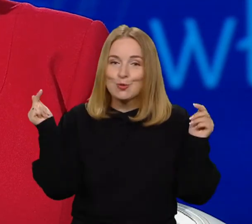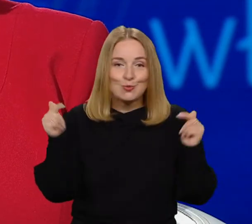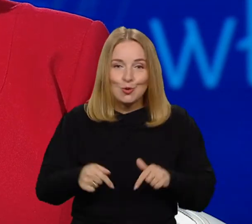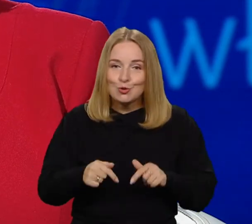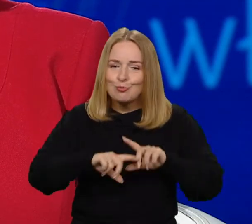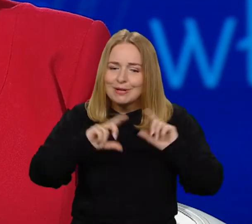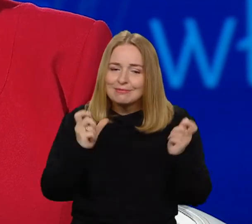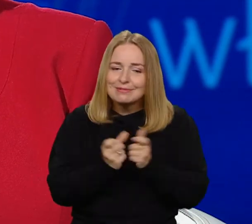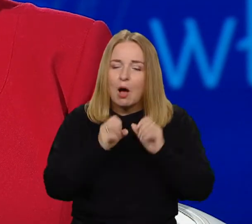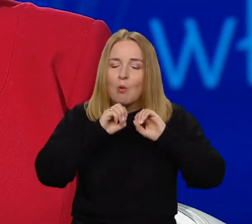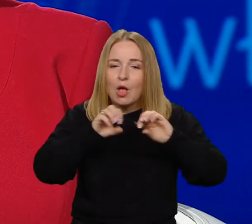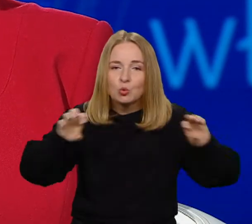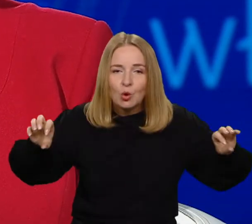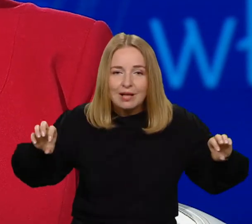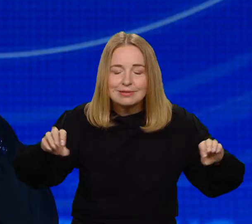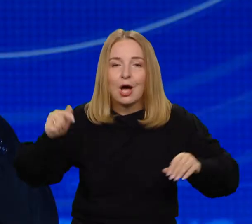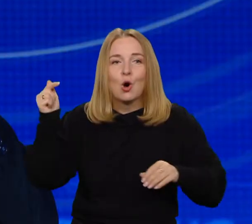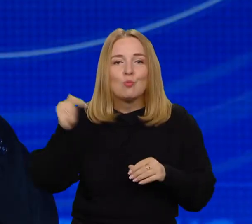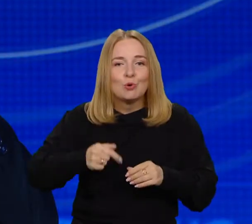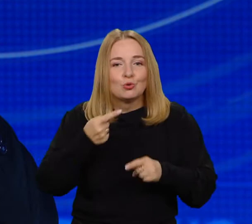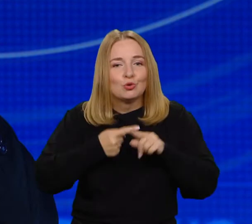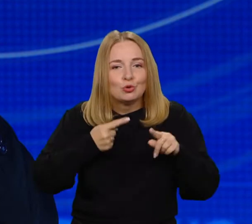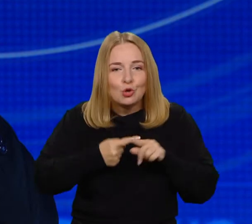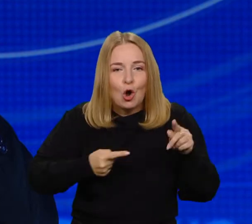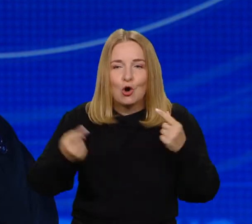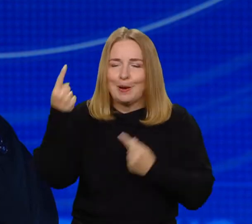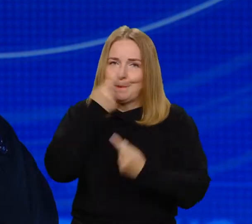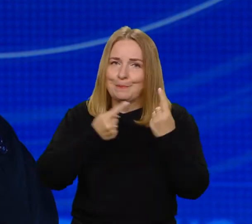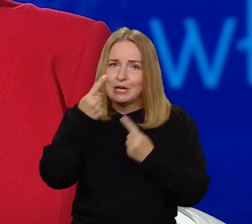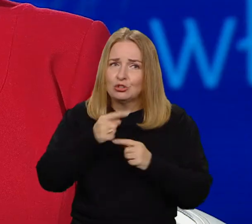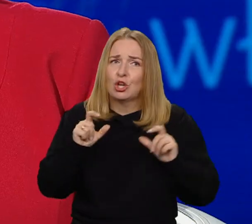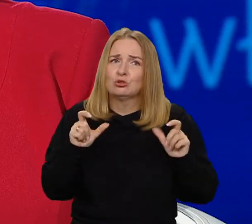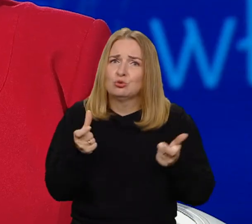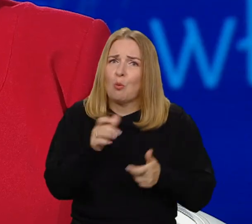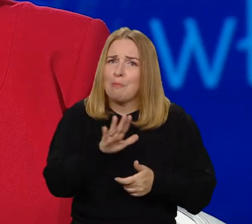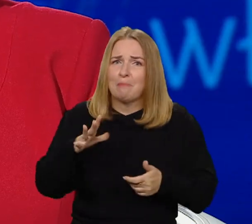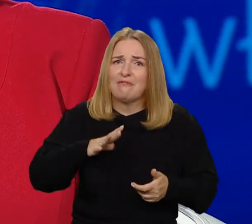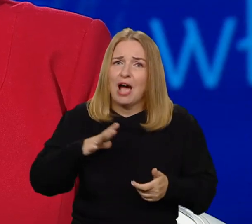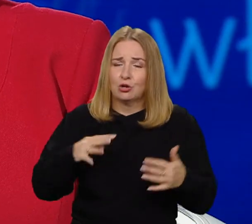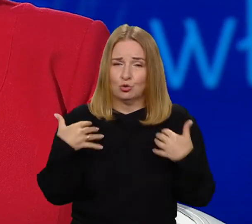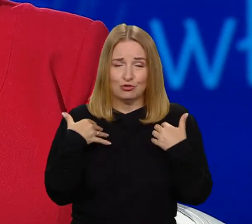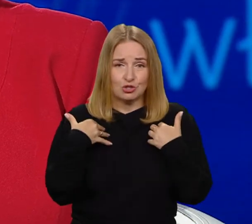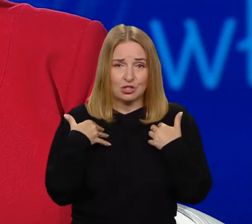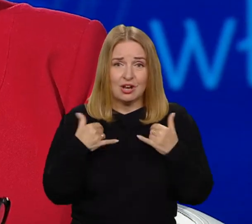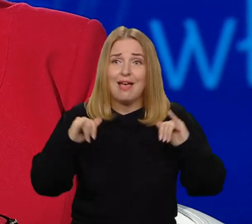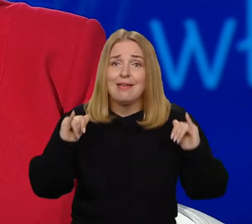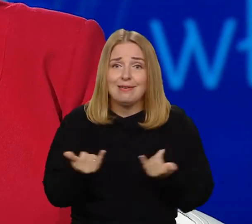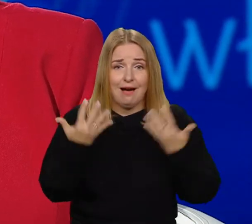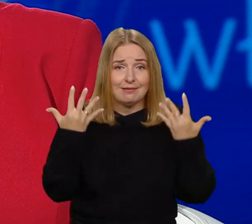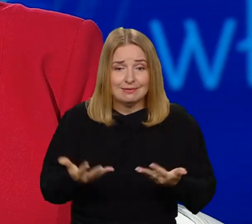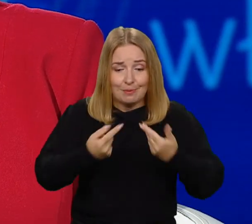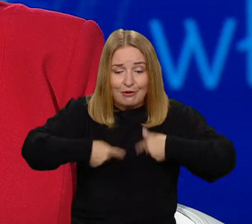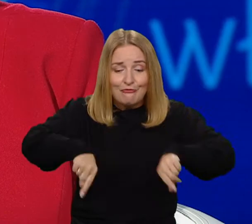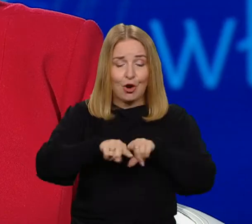naszą edukację refleksję aksjologiczną nad wartościami i zapytać się, co chcemy realizować za pomocą